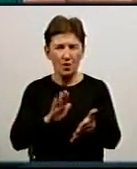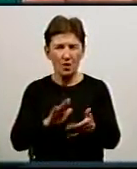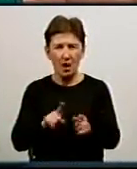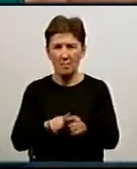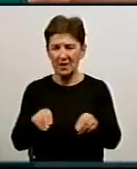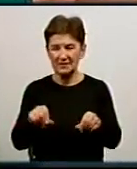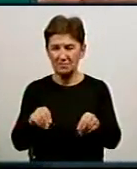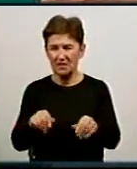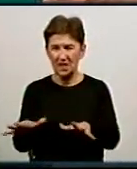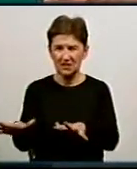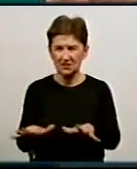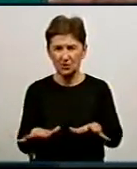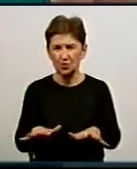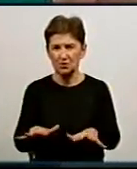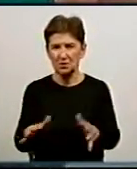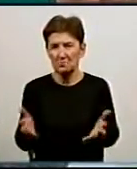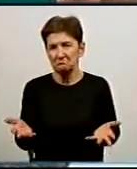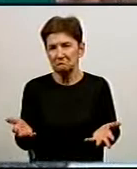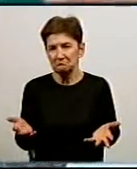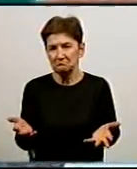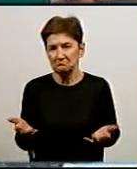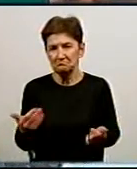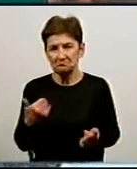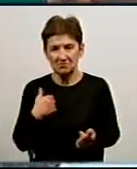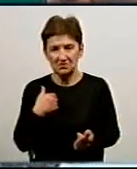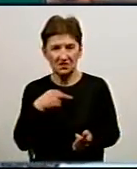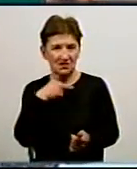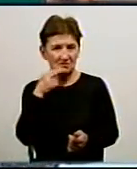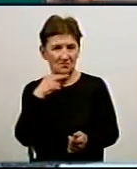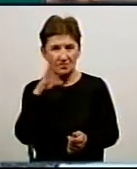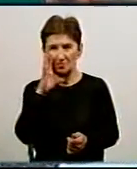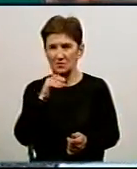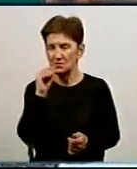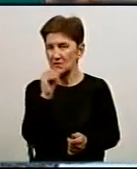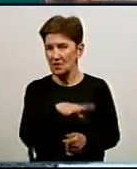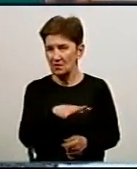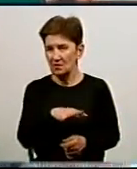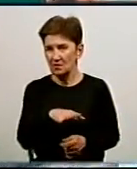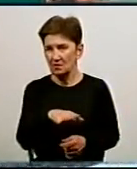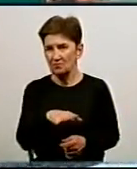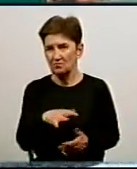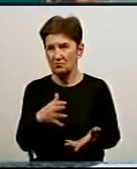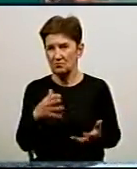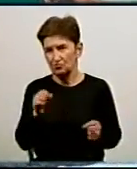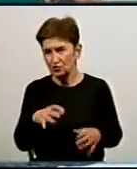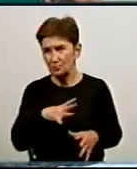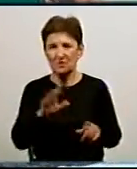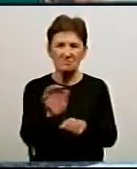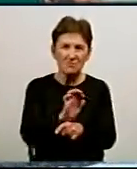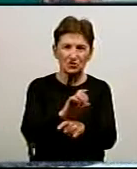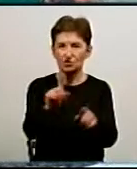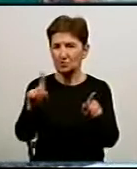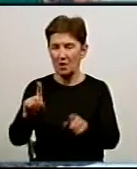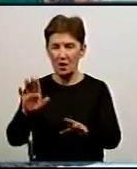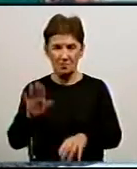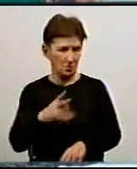затрусилася. Ну, я не придав значення цього, не придав значення. Думаю, може машина яка чи що. А вона